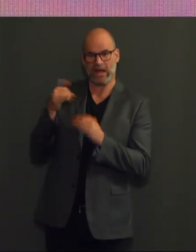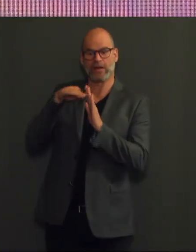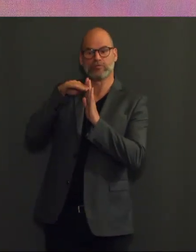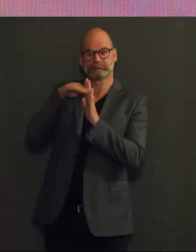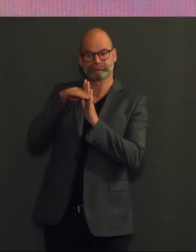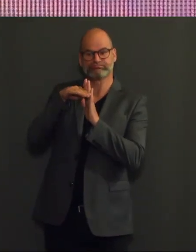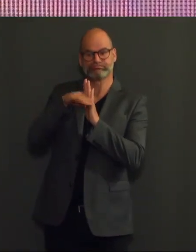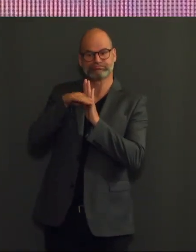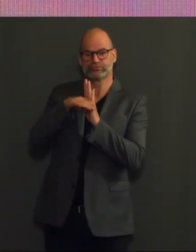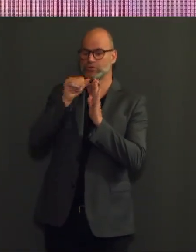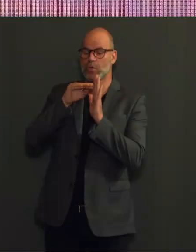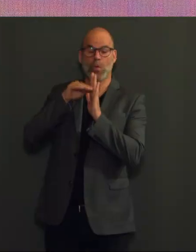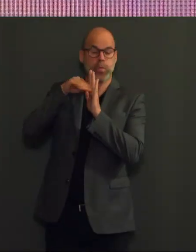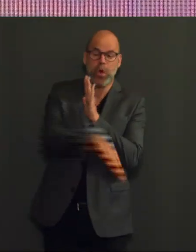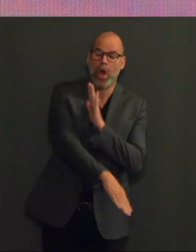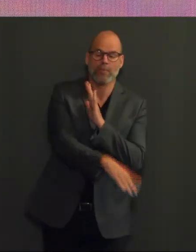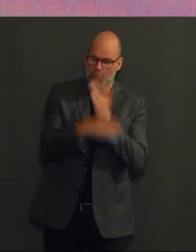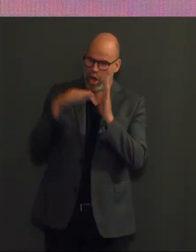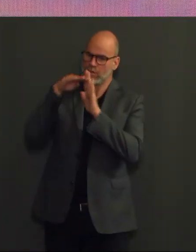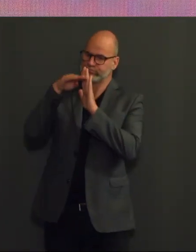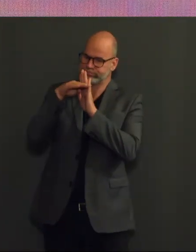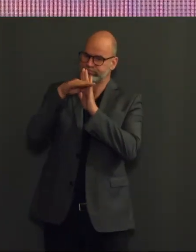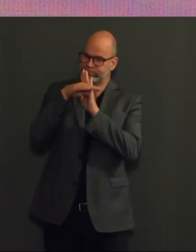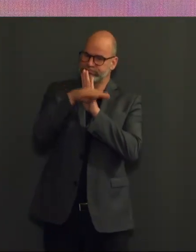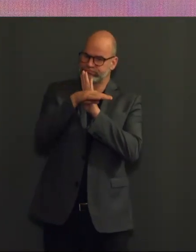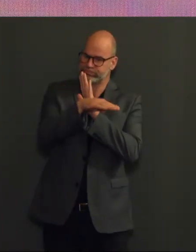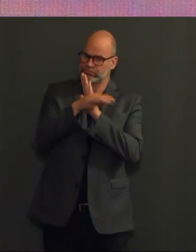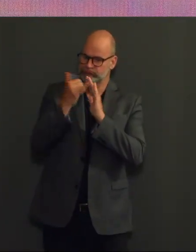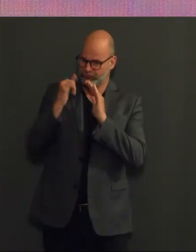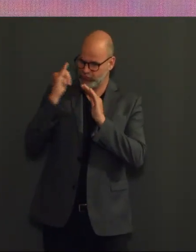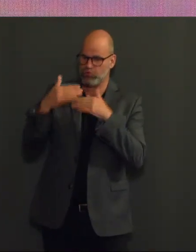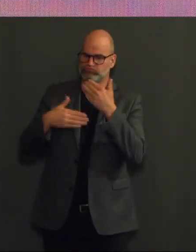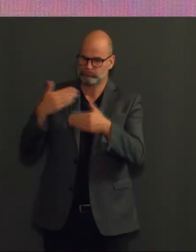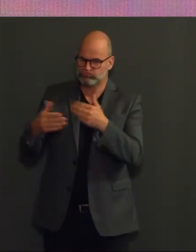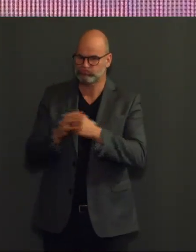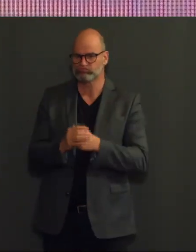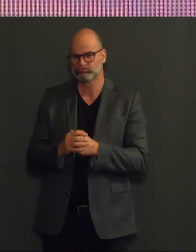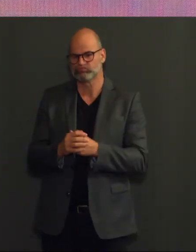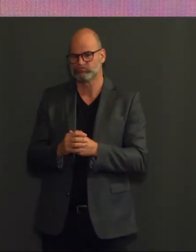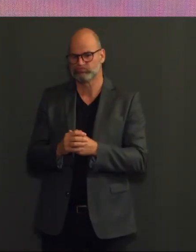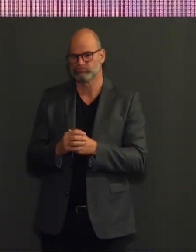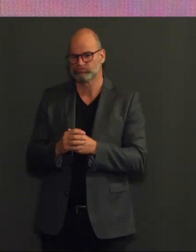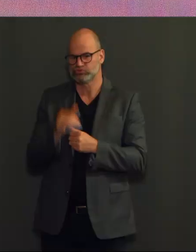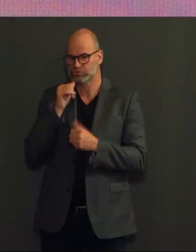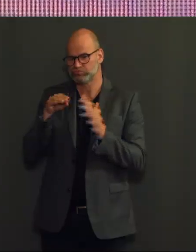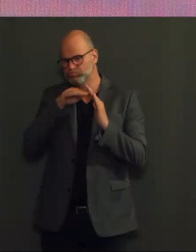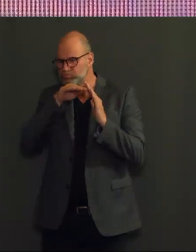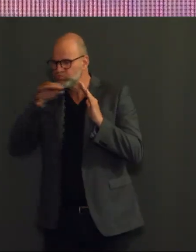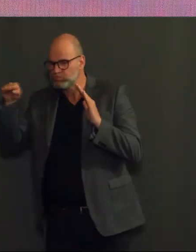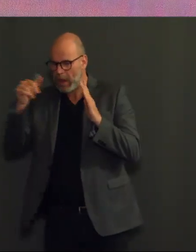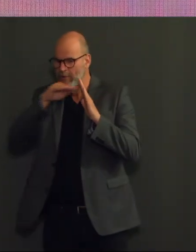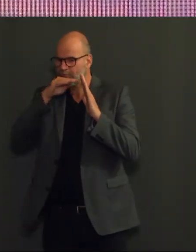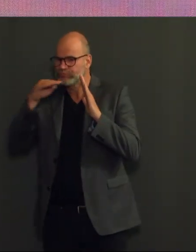vertraging in verschijnen. Gelukkig. Het is wel zo dat wanneer je binnen de week kijkt dat het normaal is dat er wat